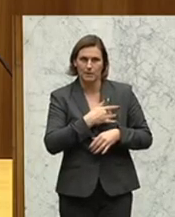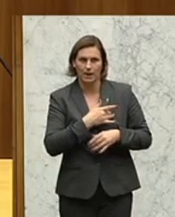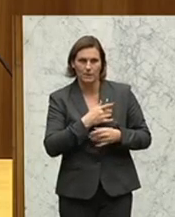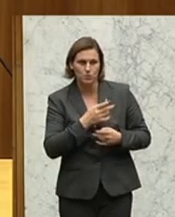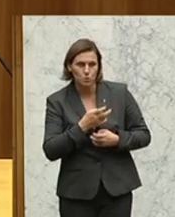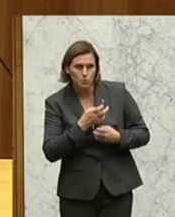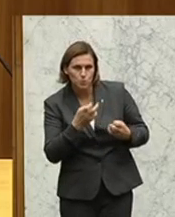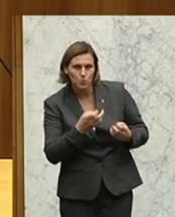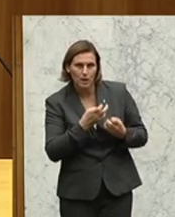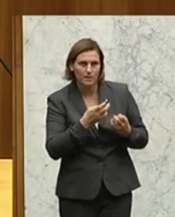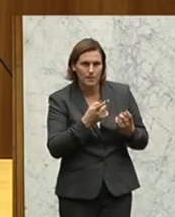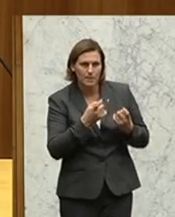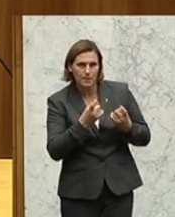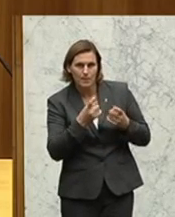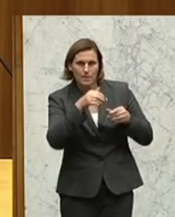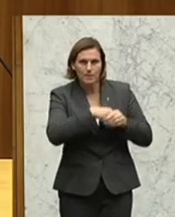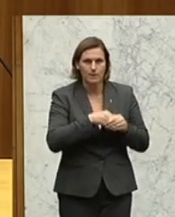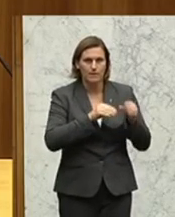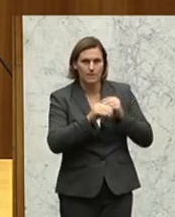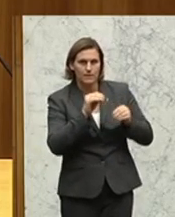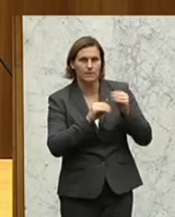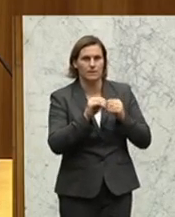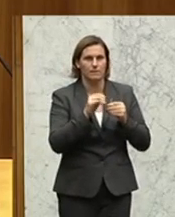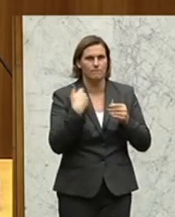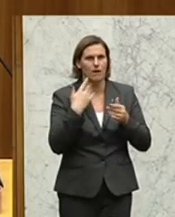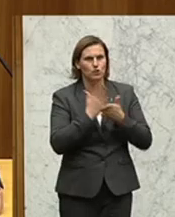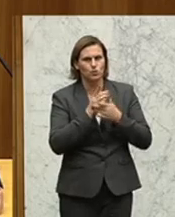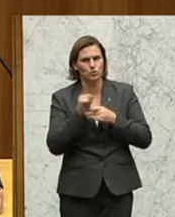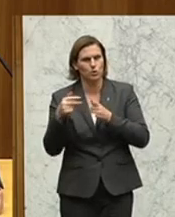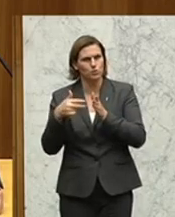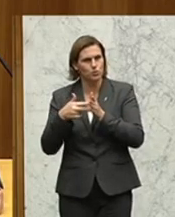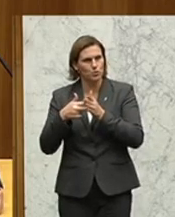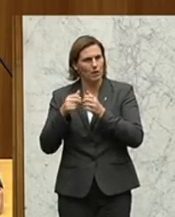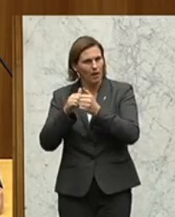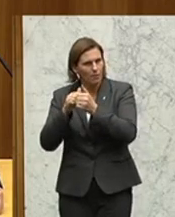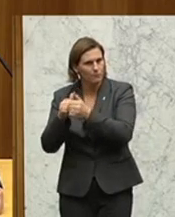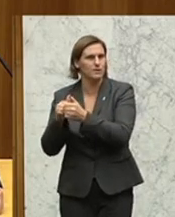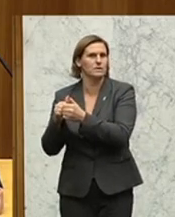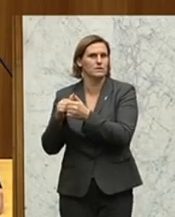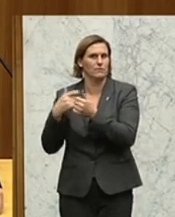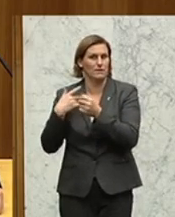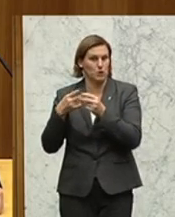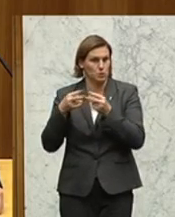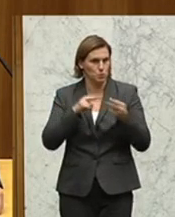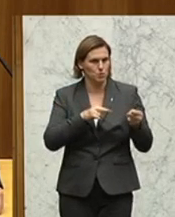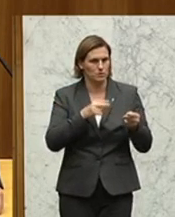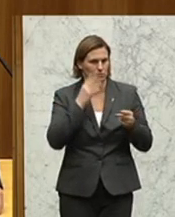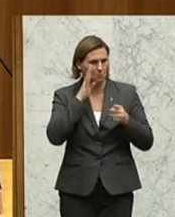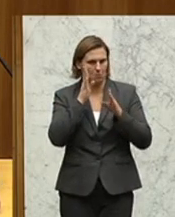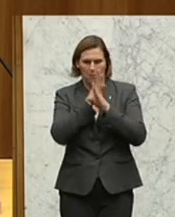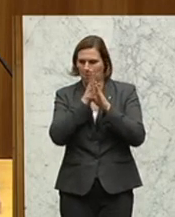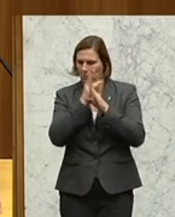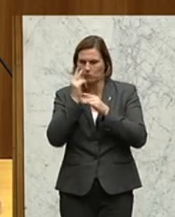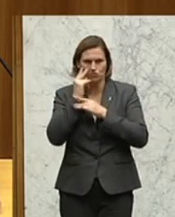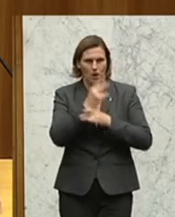werden, dort, wo Personen, die bereits im Dschihad waren, sich reorganisieren können, dort schaut man weg. Dort,